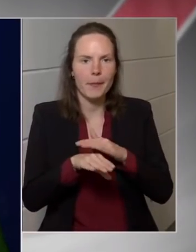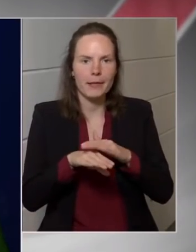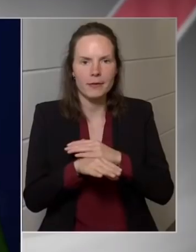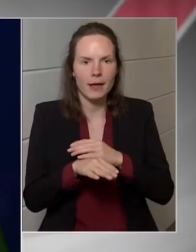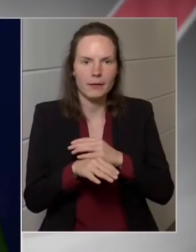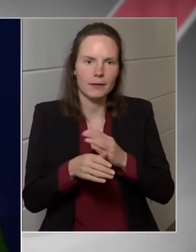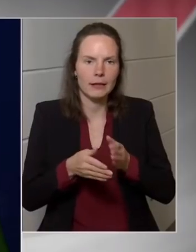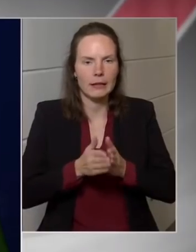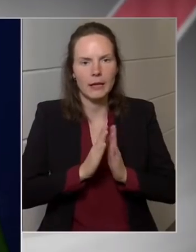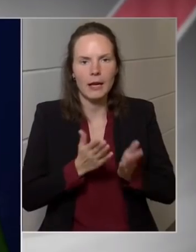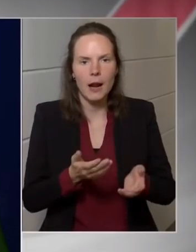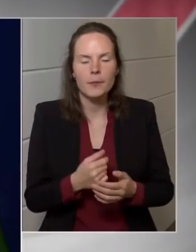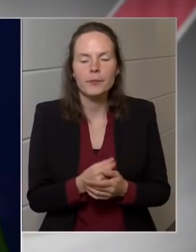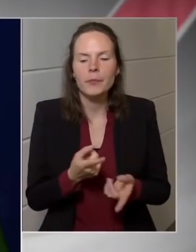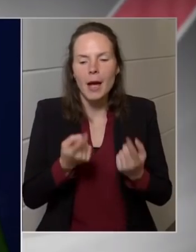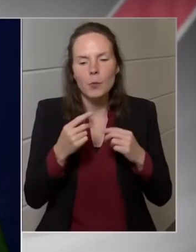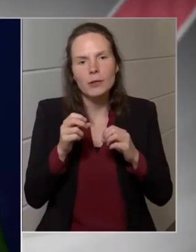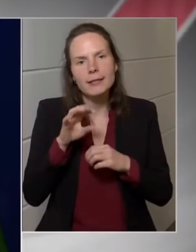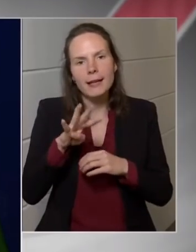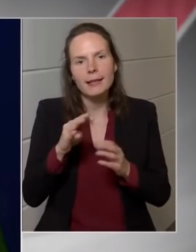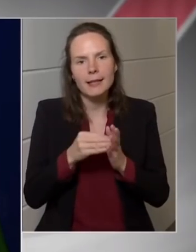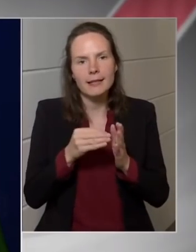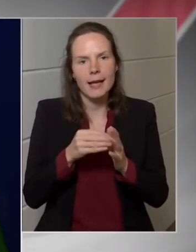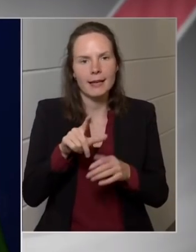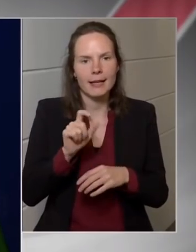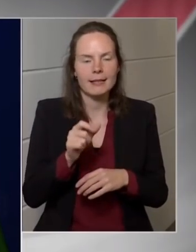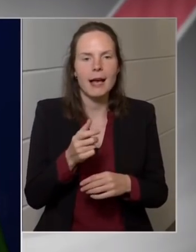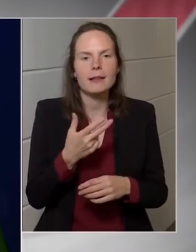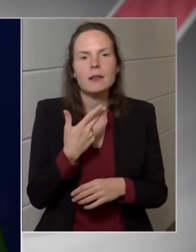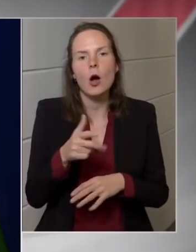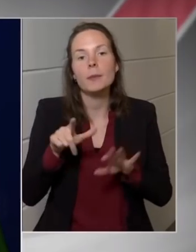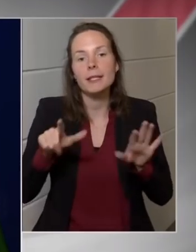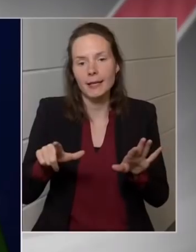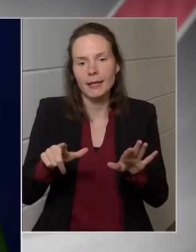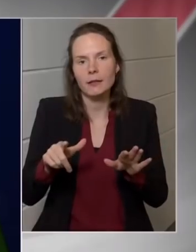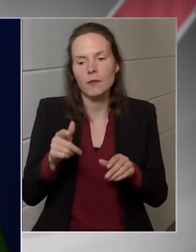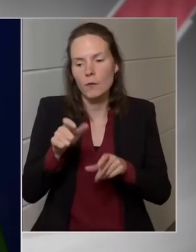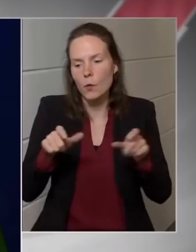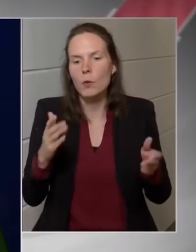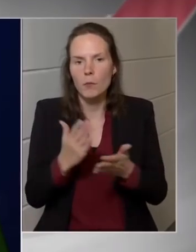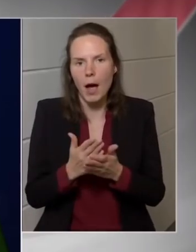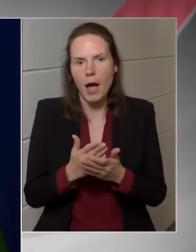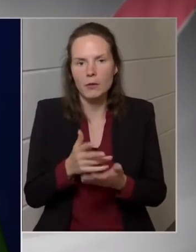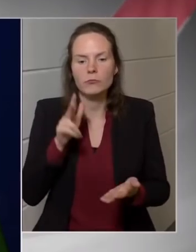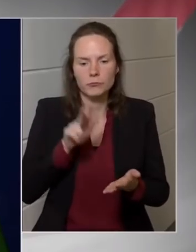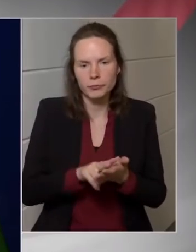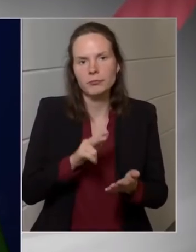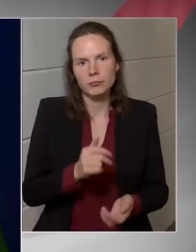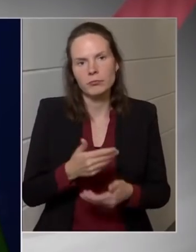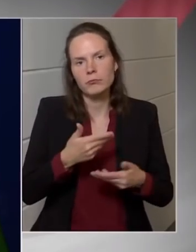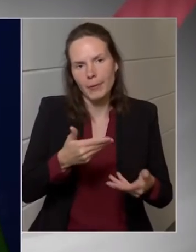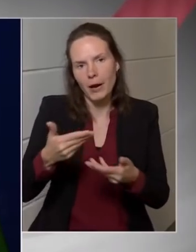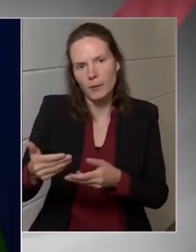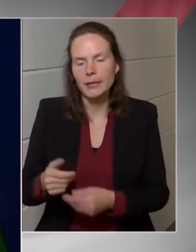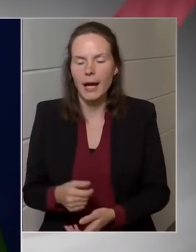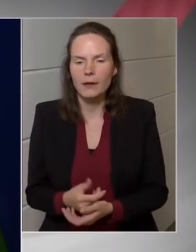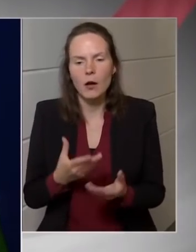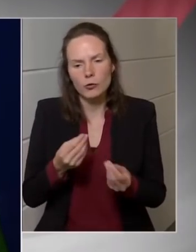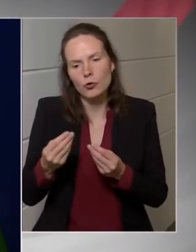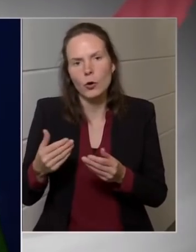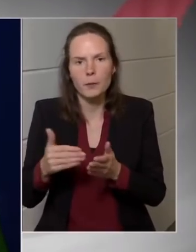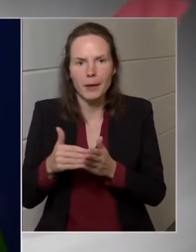és ebből pedig 14.237-en már meg is kapták az elismerő döntés, nyilván sok döntés még folyamatban van.